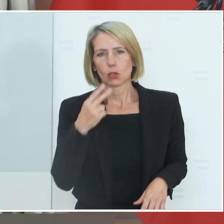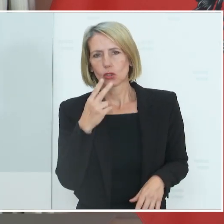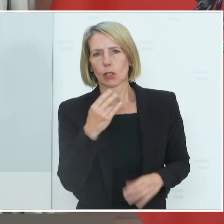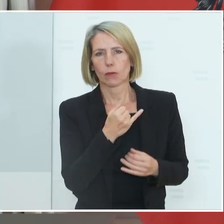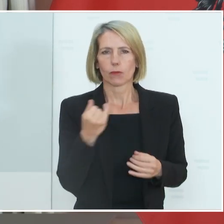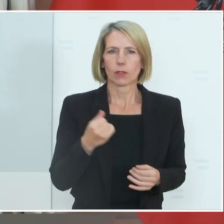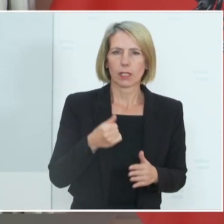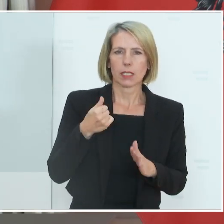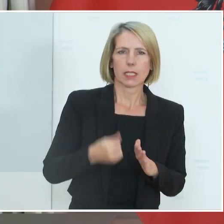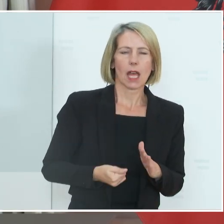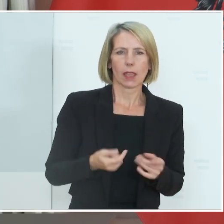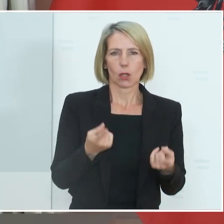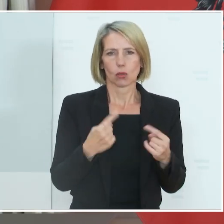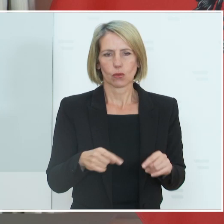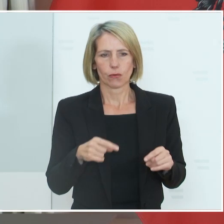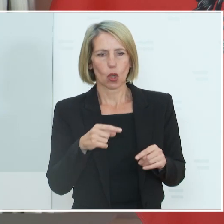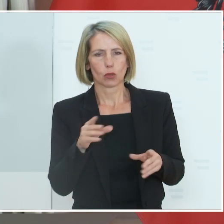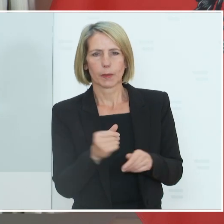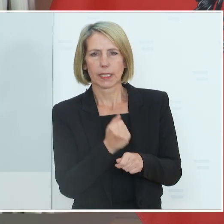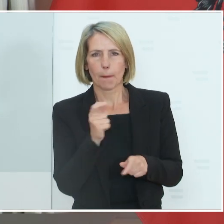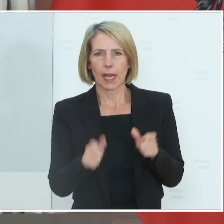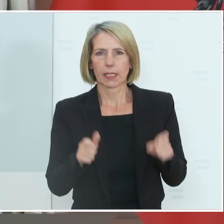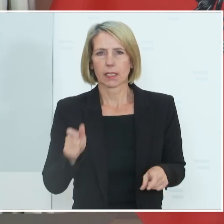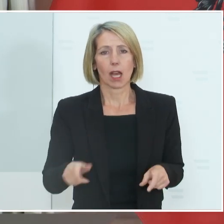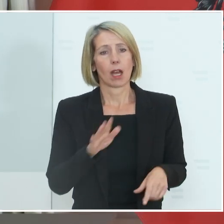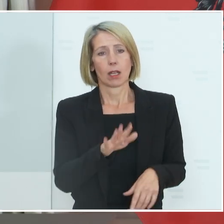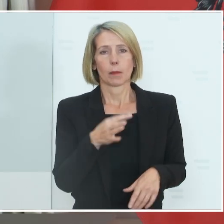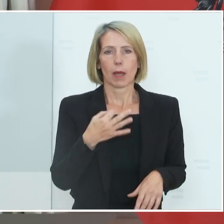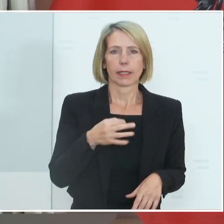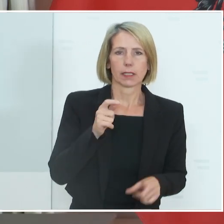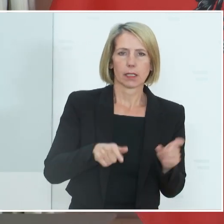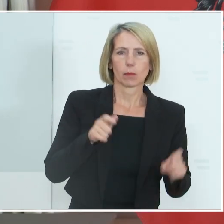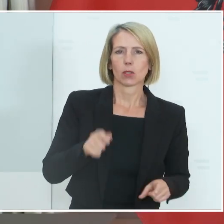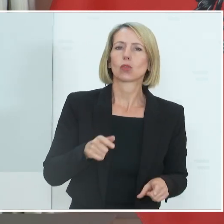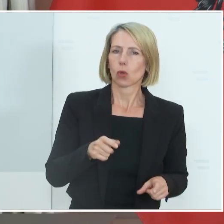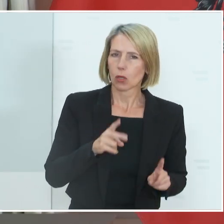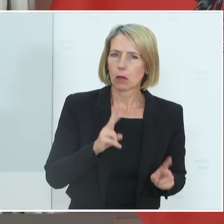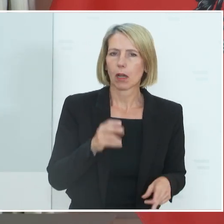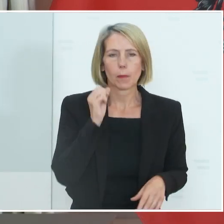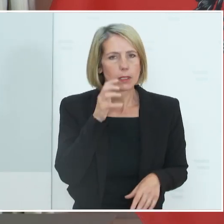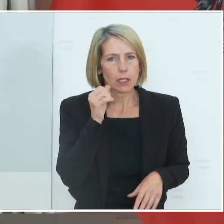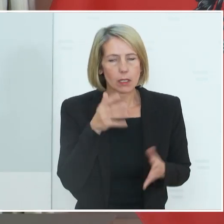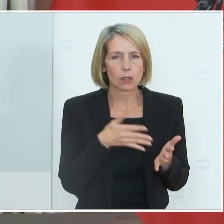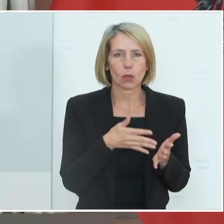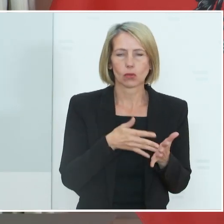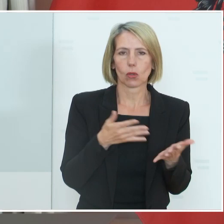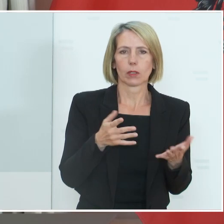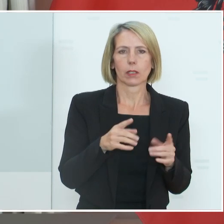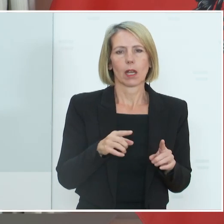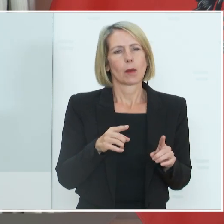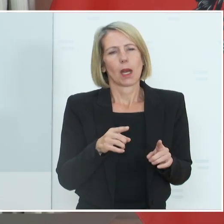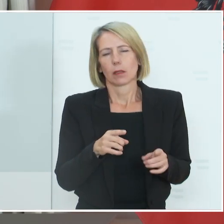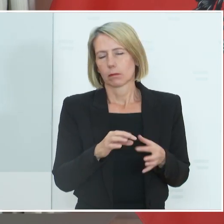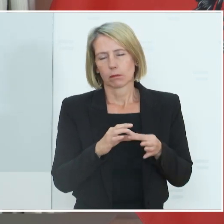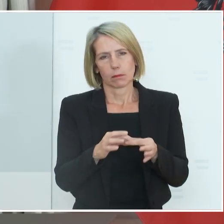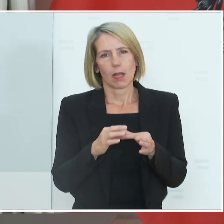der Mitarbeiterinnen und Mitarbeiter. Das kann täglich sein bei einzelnen Personen. Das kann aber auch sein, nicht jeden Tag, aber dafür dann mit Schwerpunktkontrollen. Also das